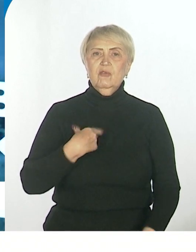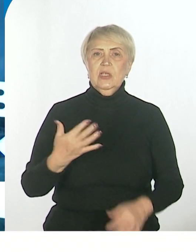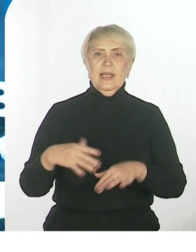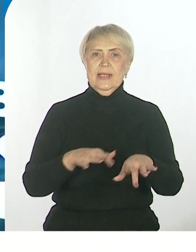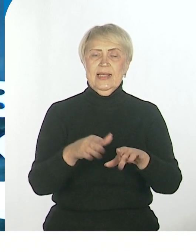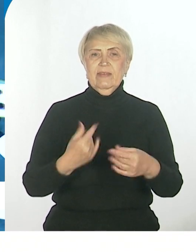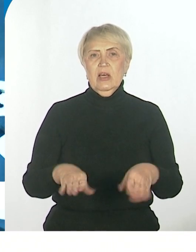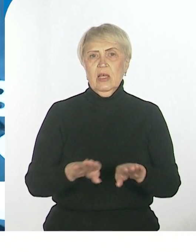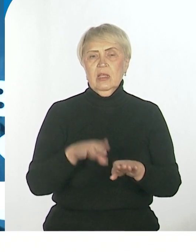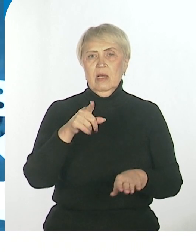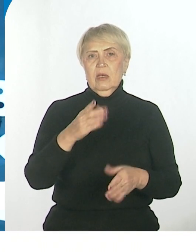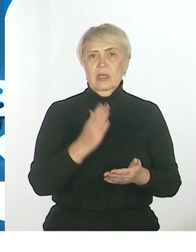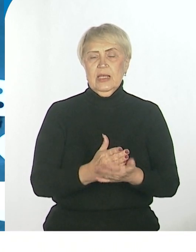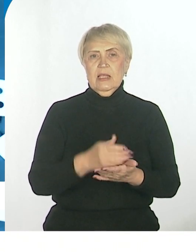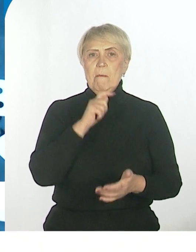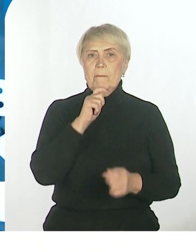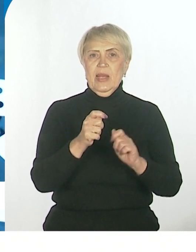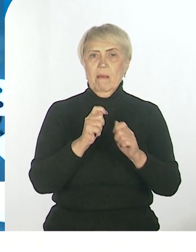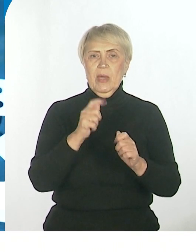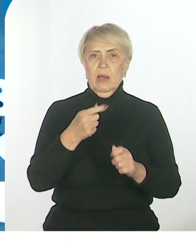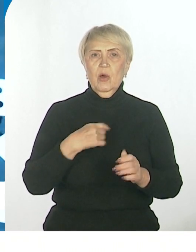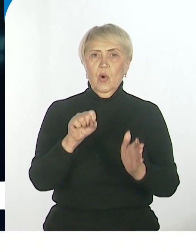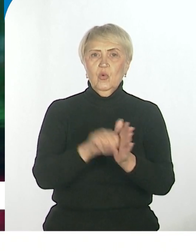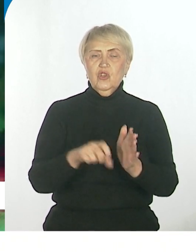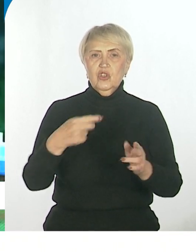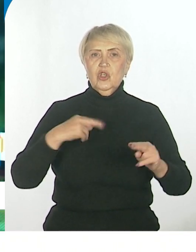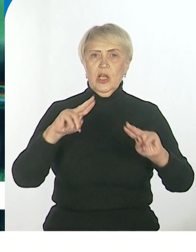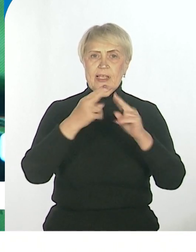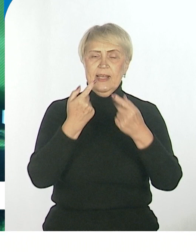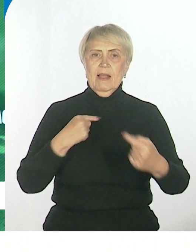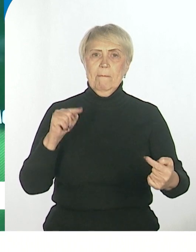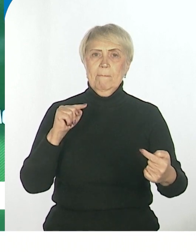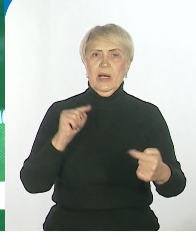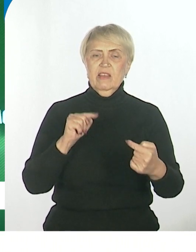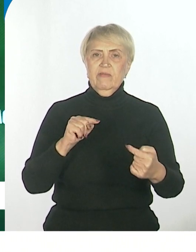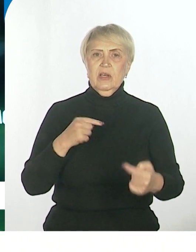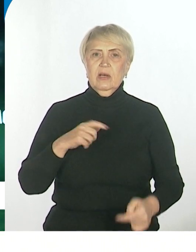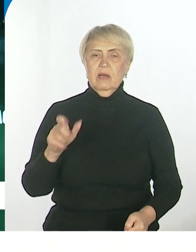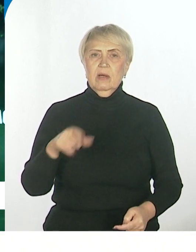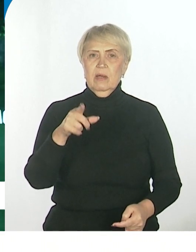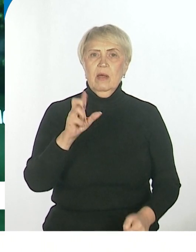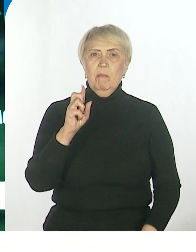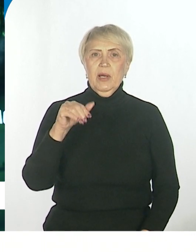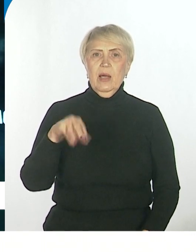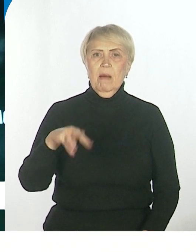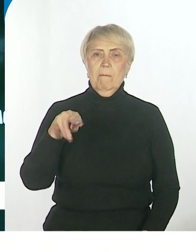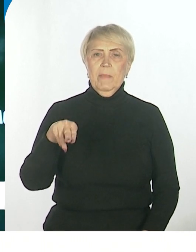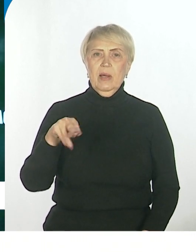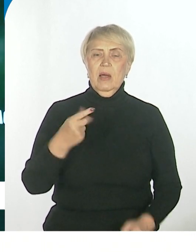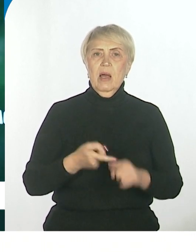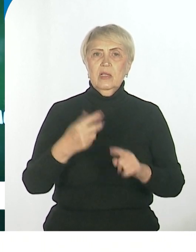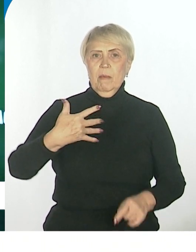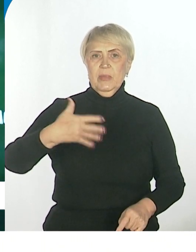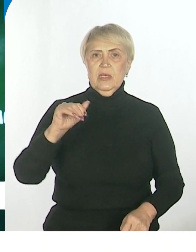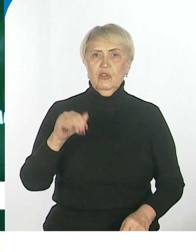предусмотрена у нас премия за уничтожение техники противника. Например, БМП, это 50 тысяч рублей.